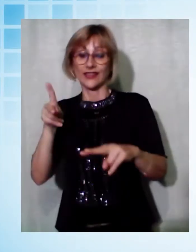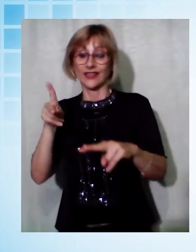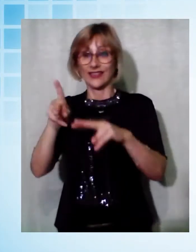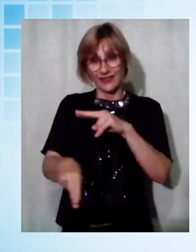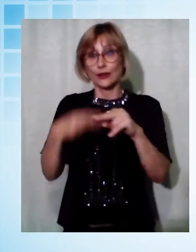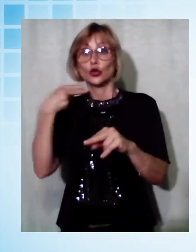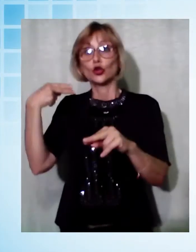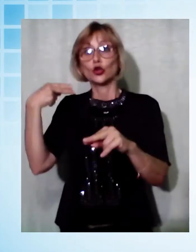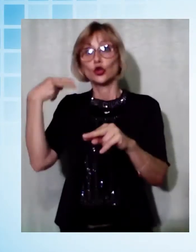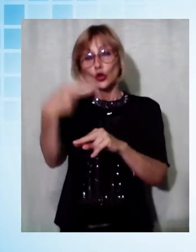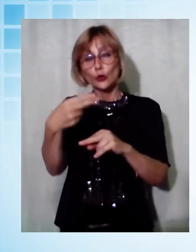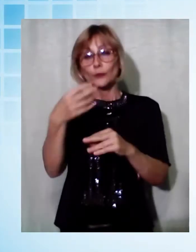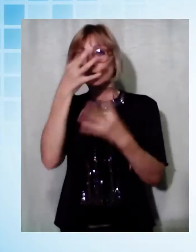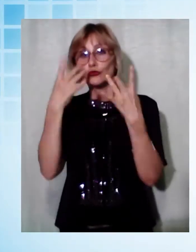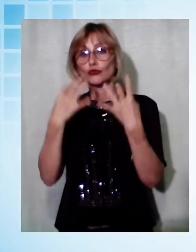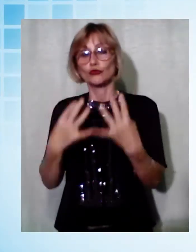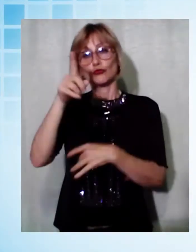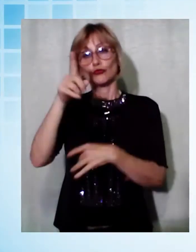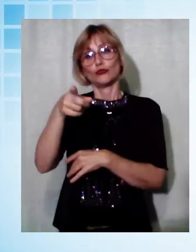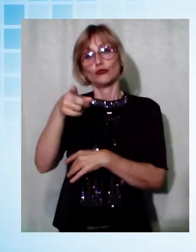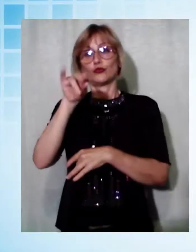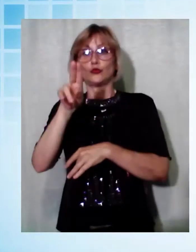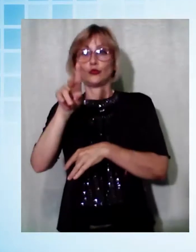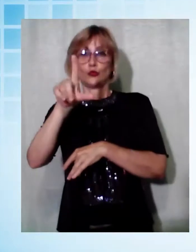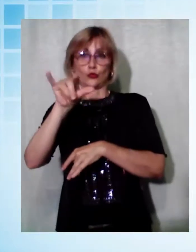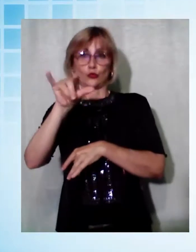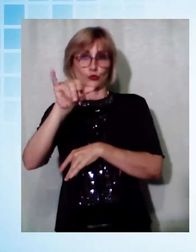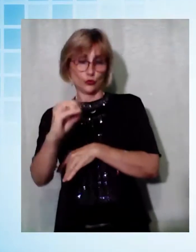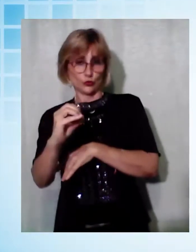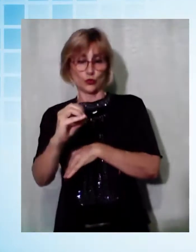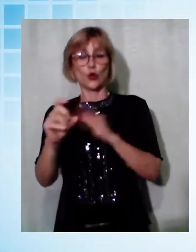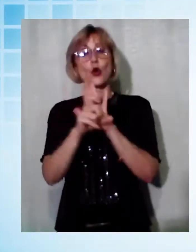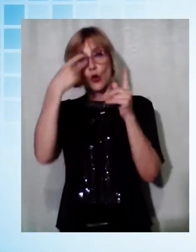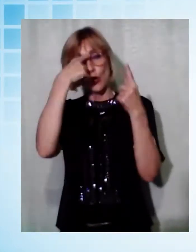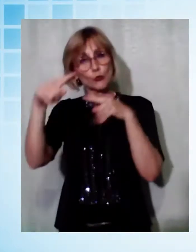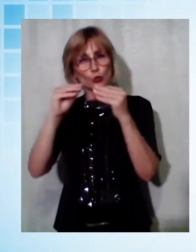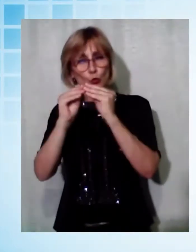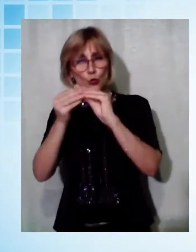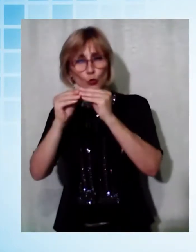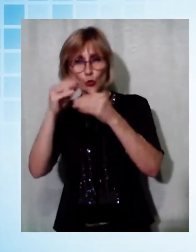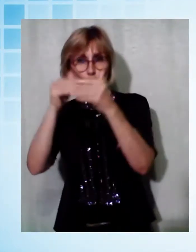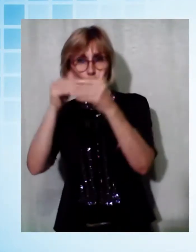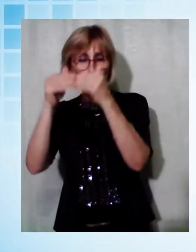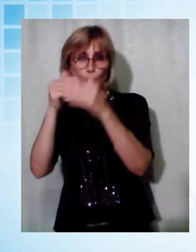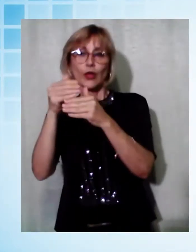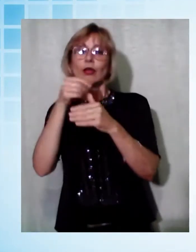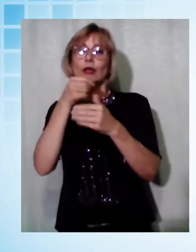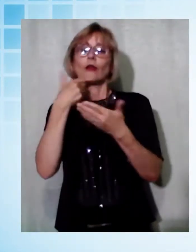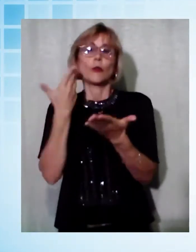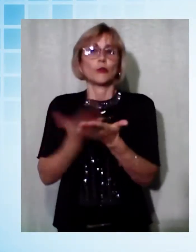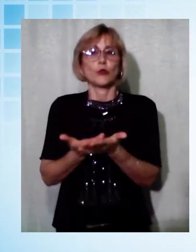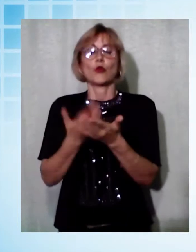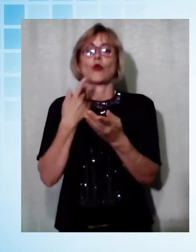il Giardino di Giulio Riccomini. Realizzato dal comune, il giardino si propone come un luogo per il tempo libero e il gioco dei